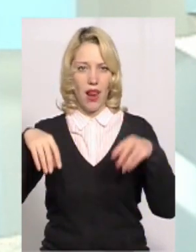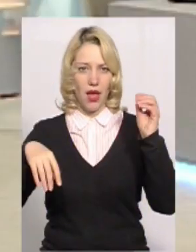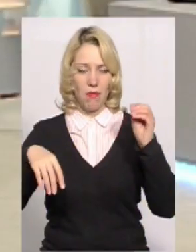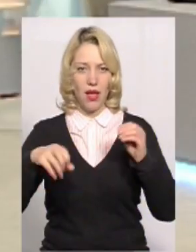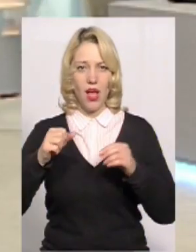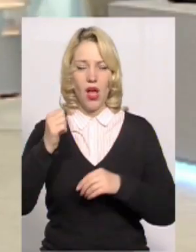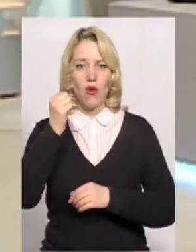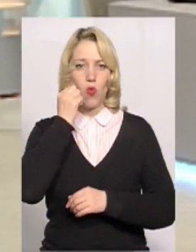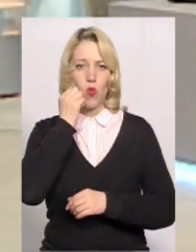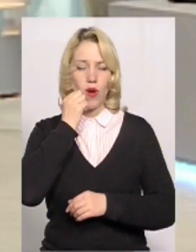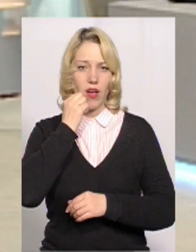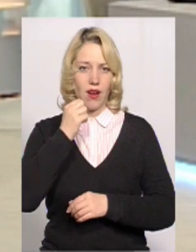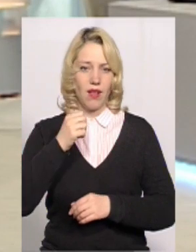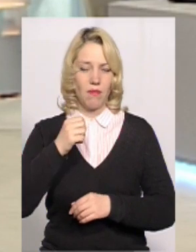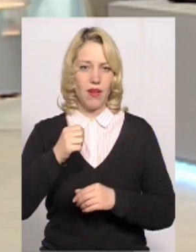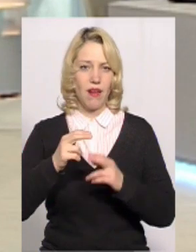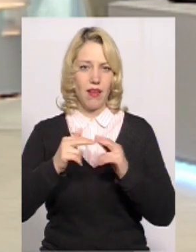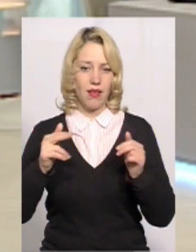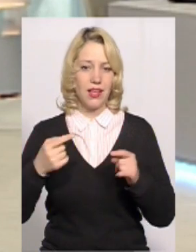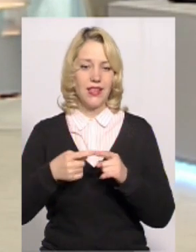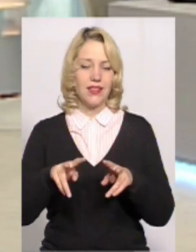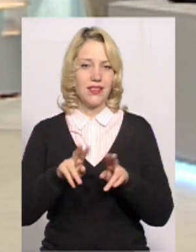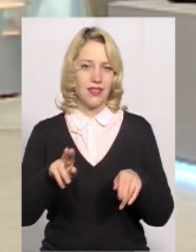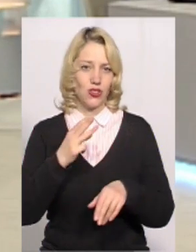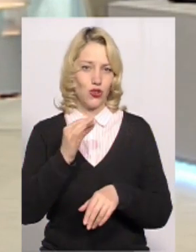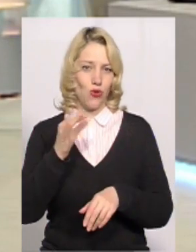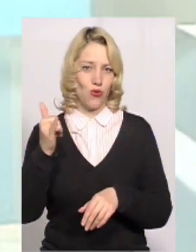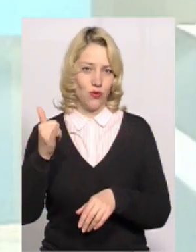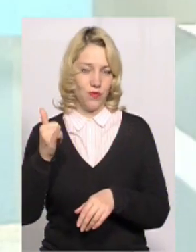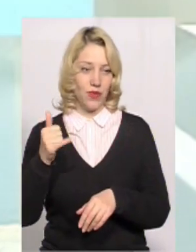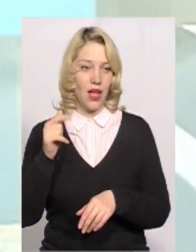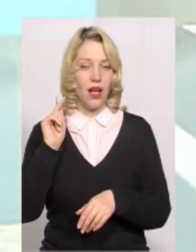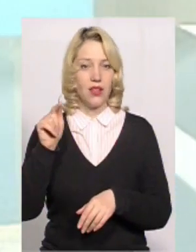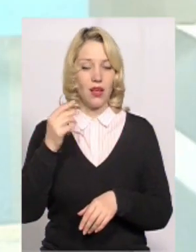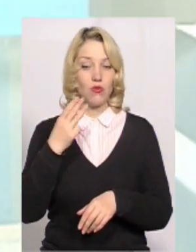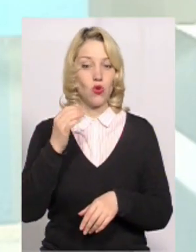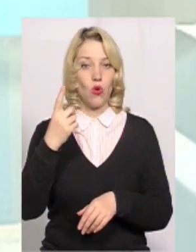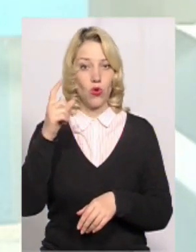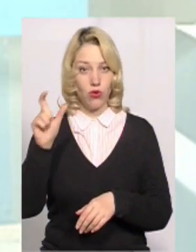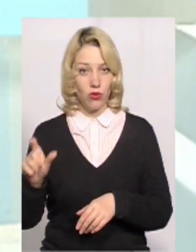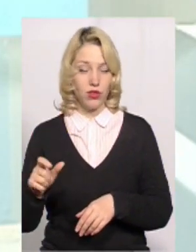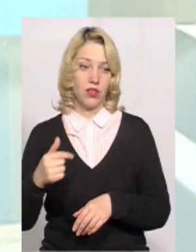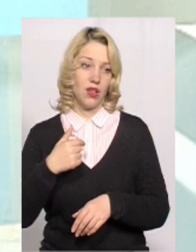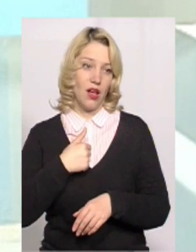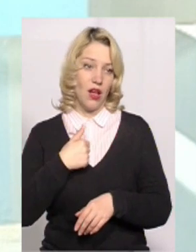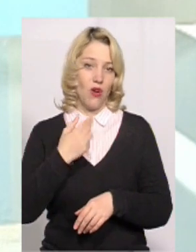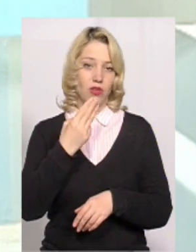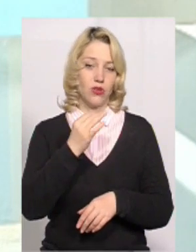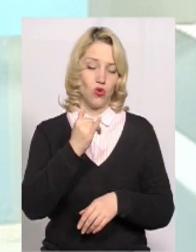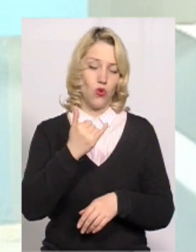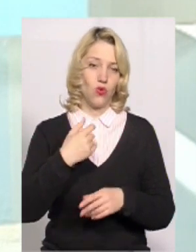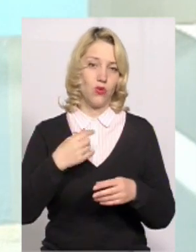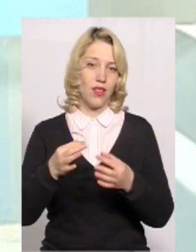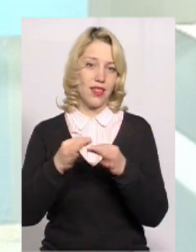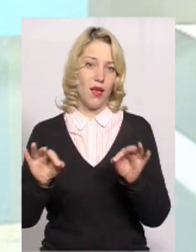в Кремлі, то, мені здається, це теж шоу, але, значить, там шоу одного чоловіка, у нас шоу демократії.